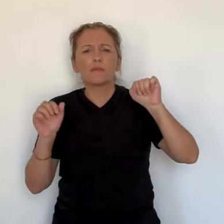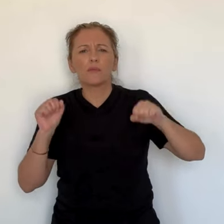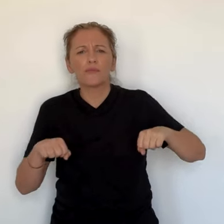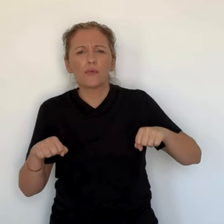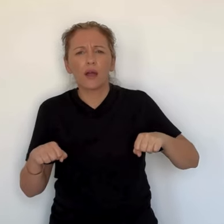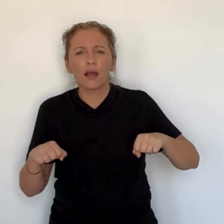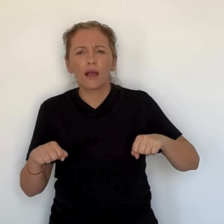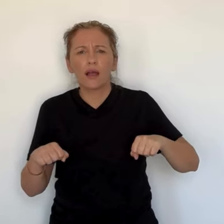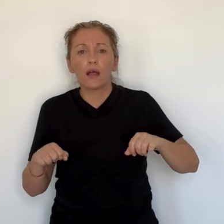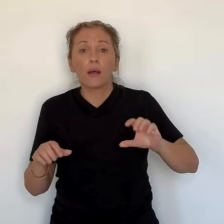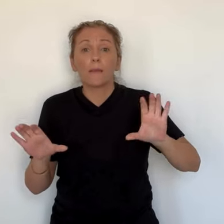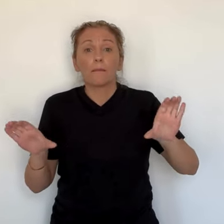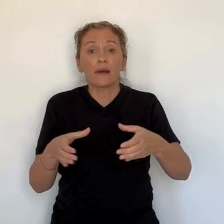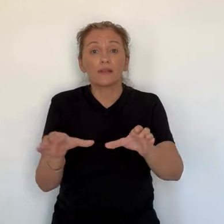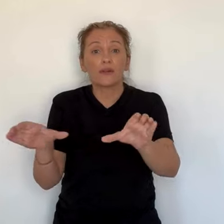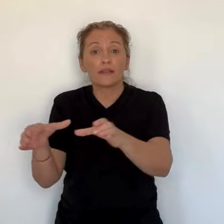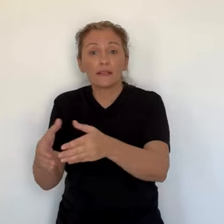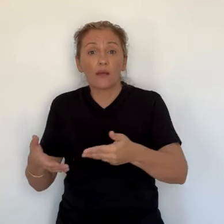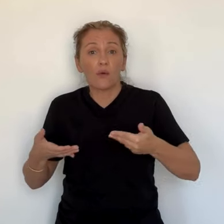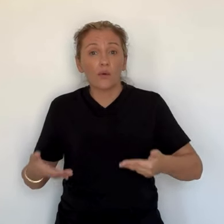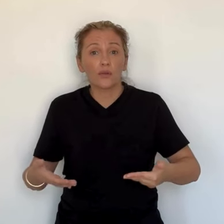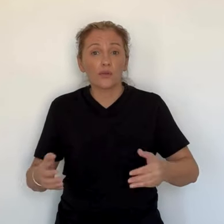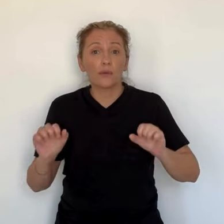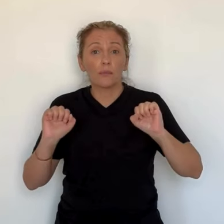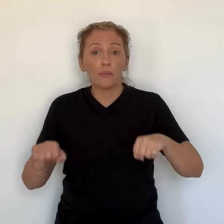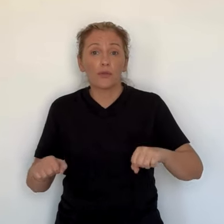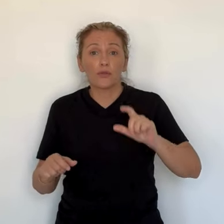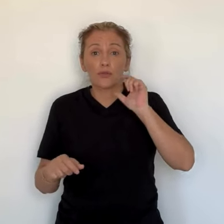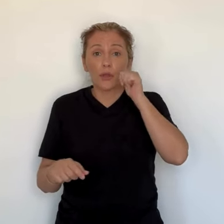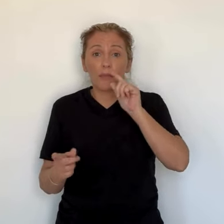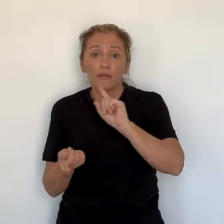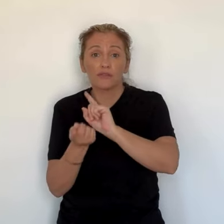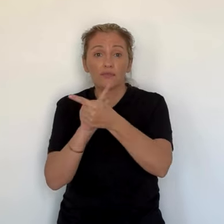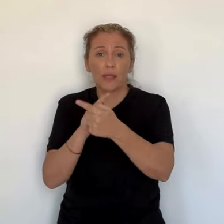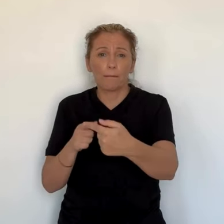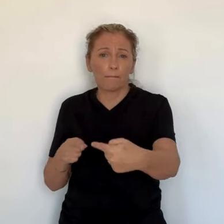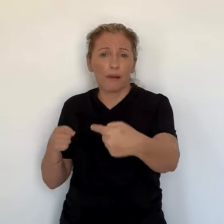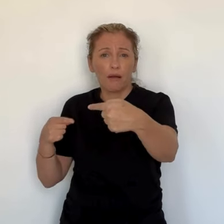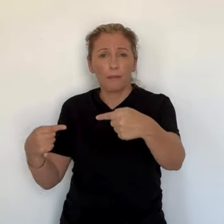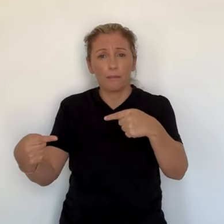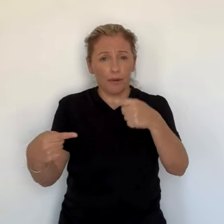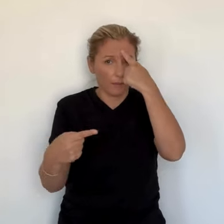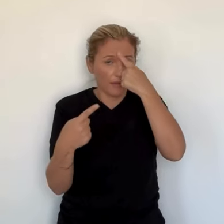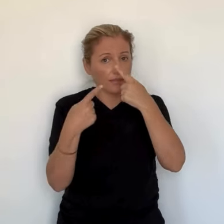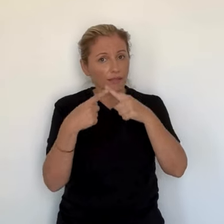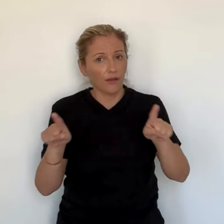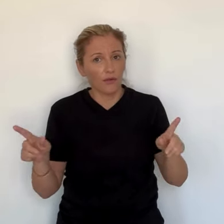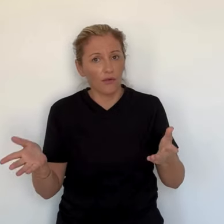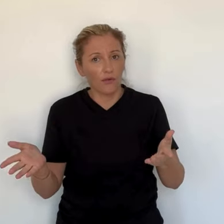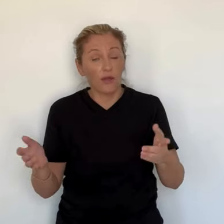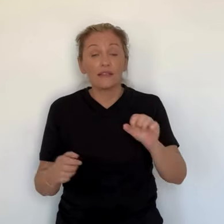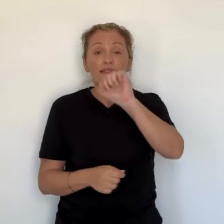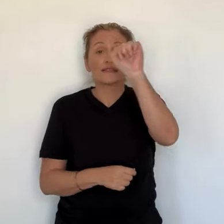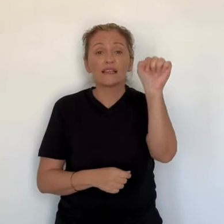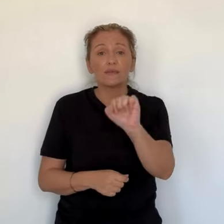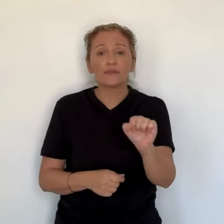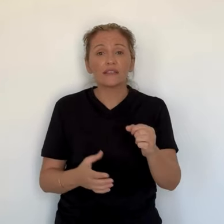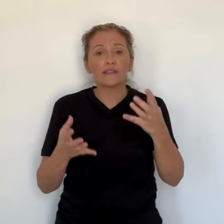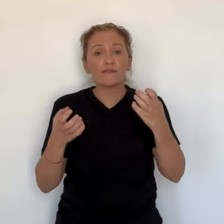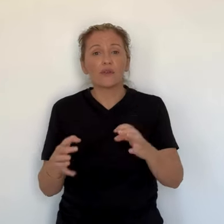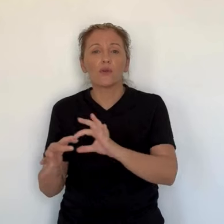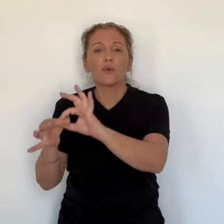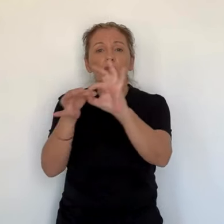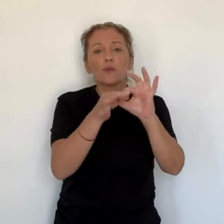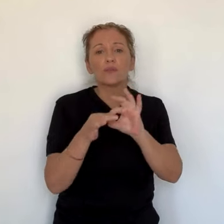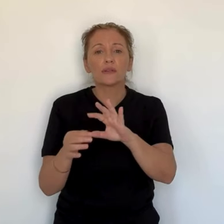les oppositions de demain. Gilles Simeone, il se veut rassembleur, au moment de conclure des échanges qui auront finalement